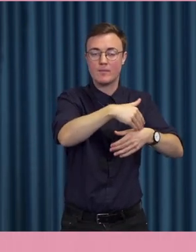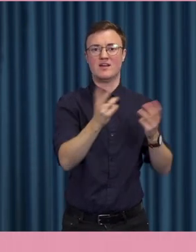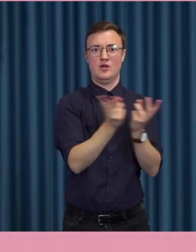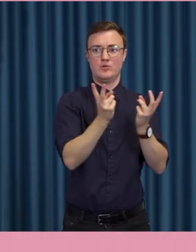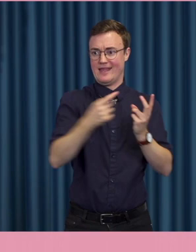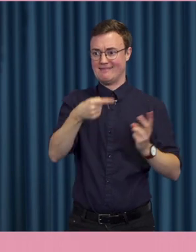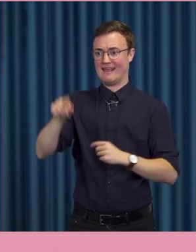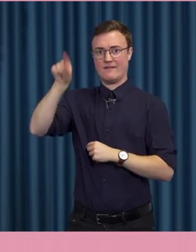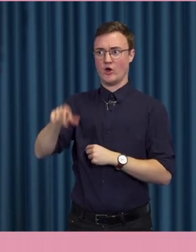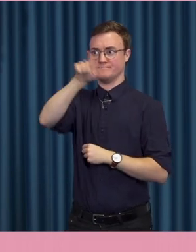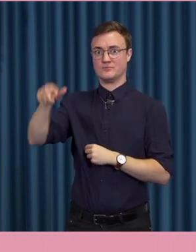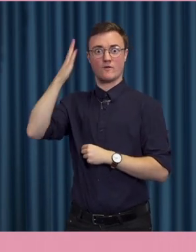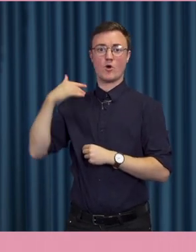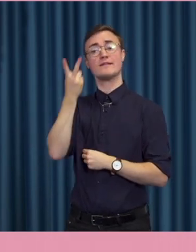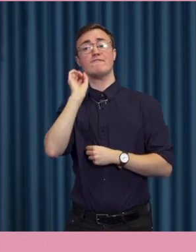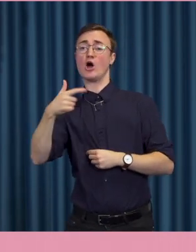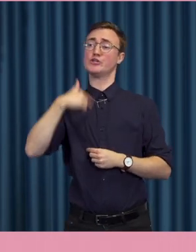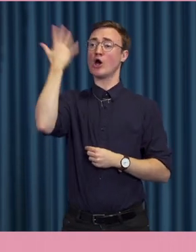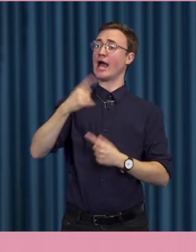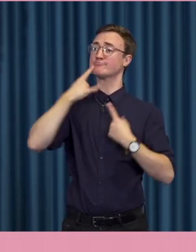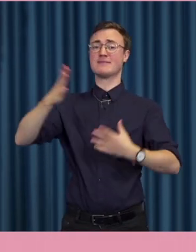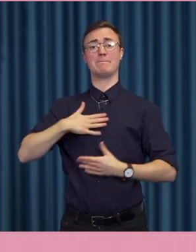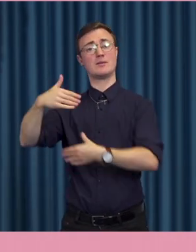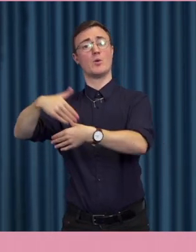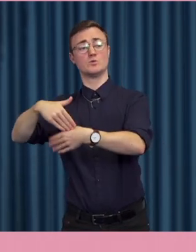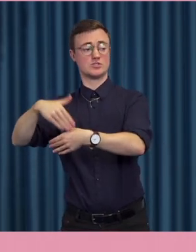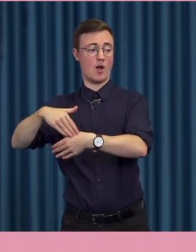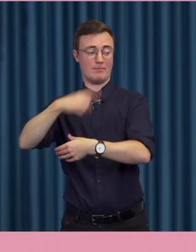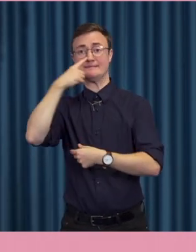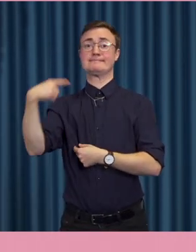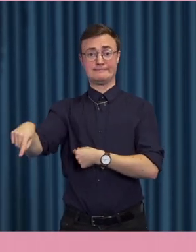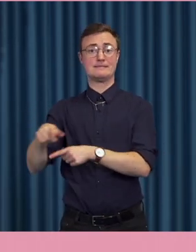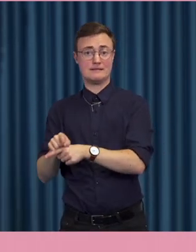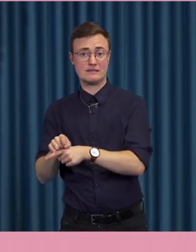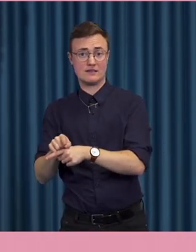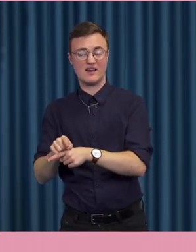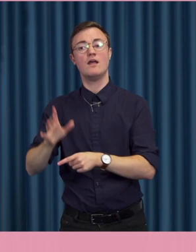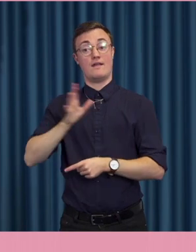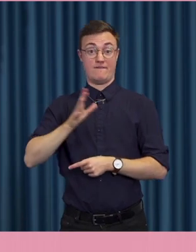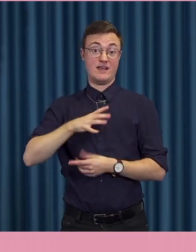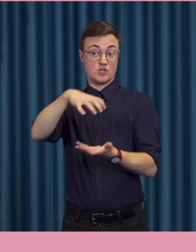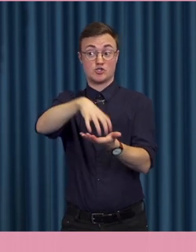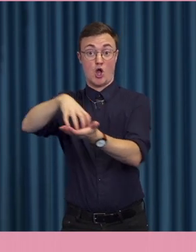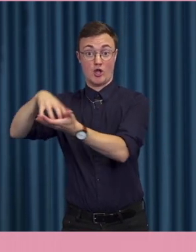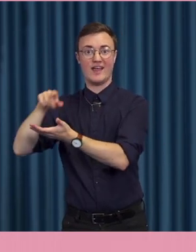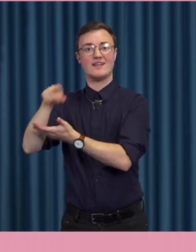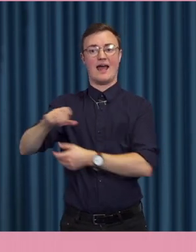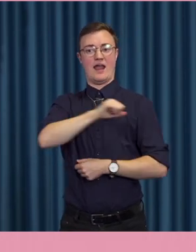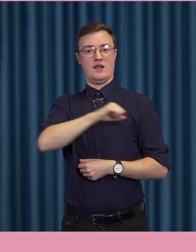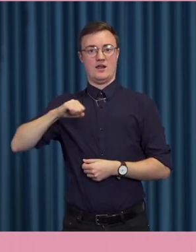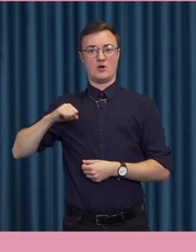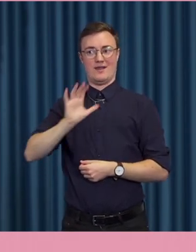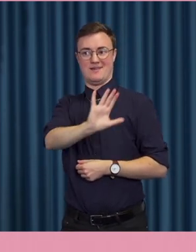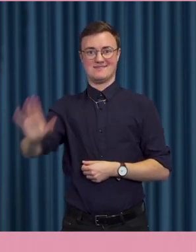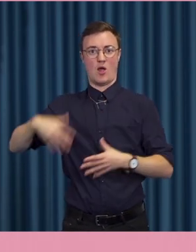på att föra ut sitt budskap. I auktoritära stater utmanas regimens propaganda av demokratiaktivister